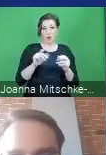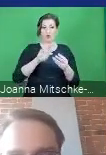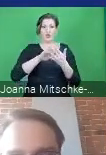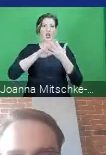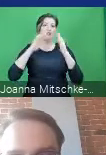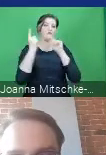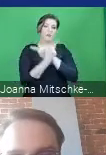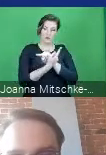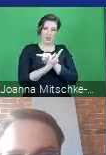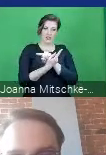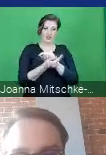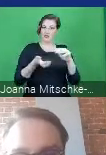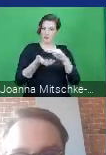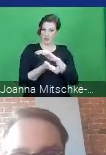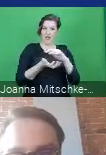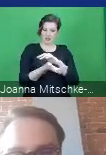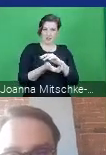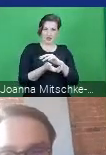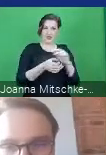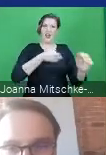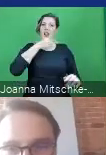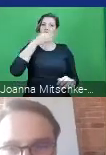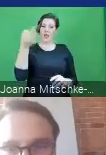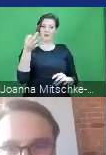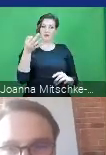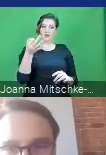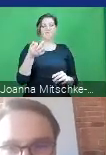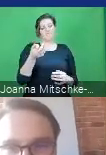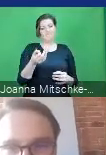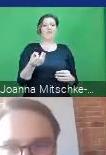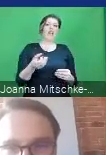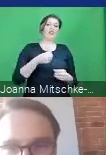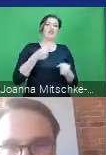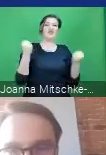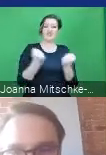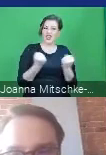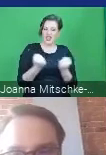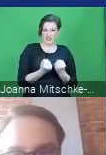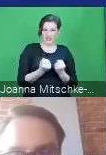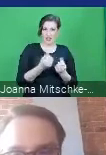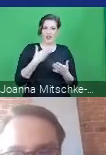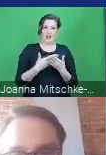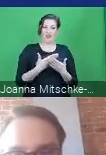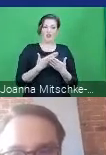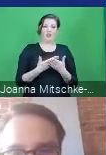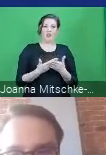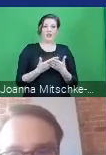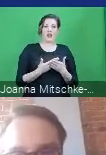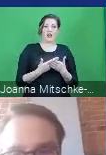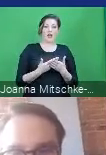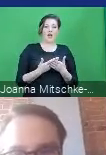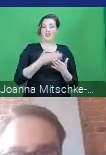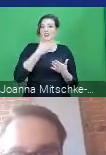kopciuchów jest trudną inicjatywą i trudnym przedsięwzięciem ze względu właśnie przede wszystkim na brak